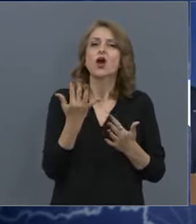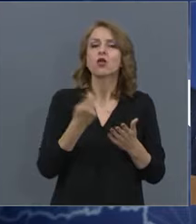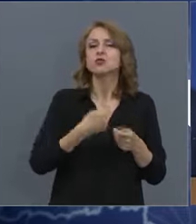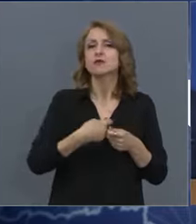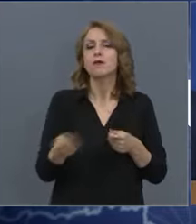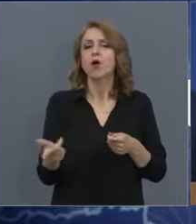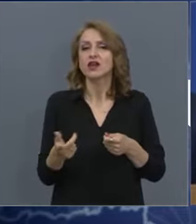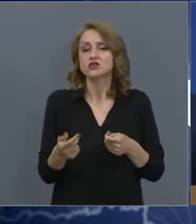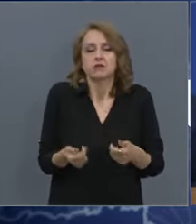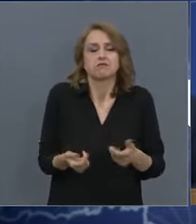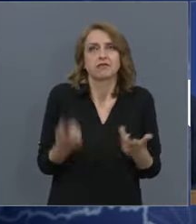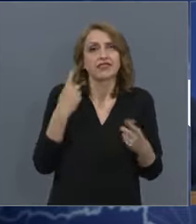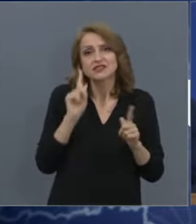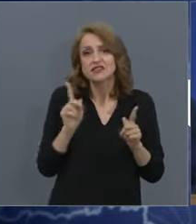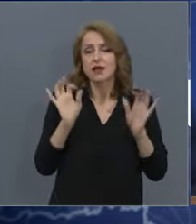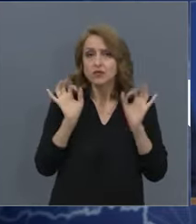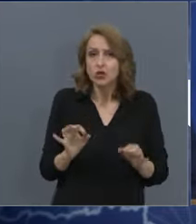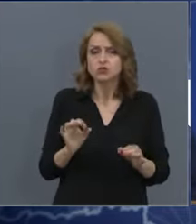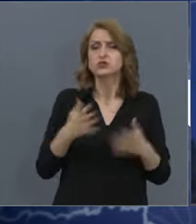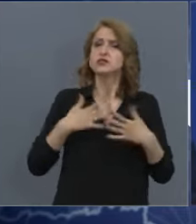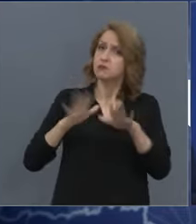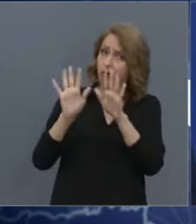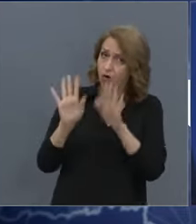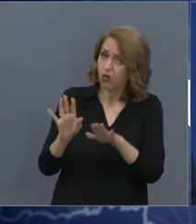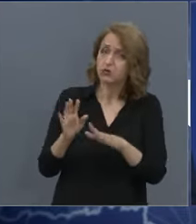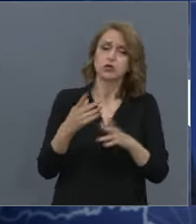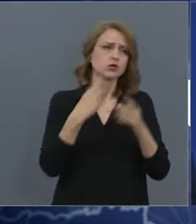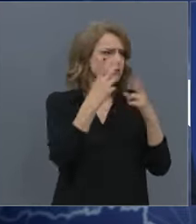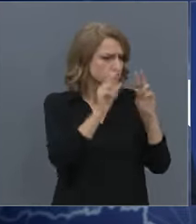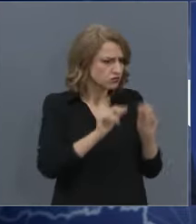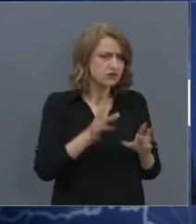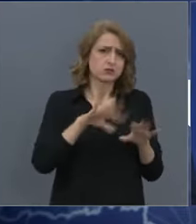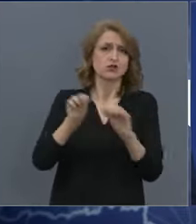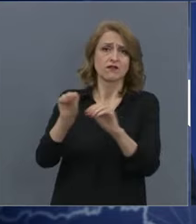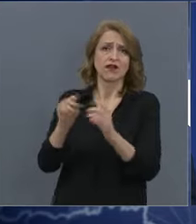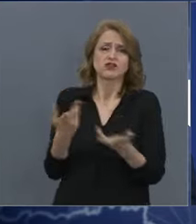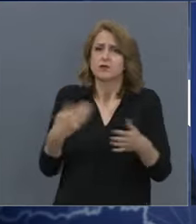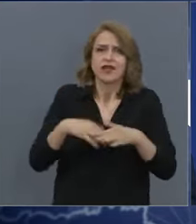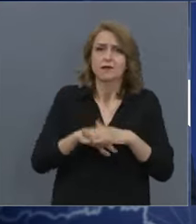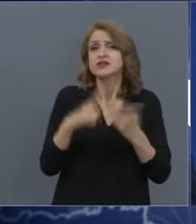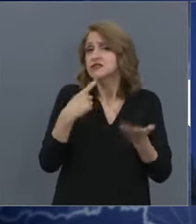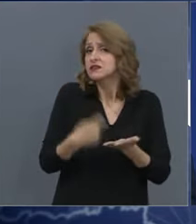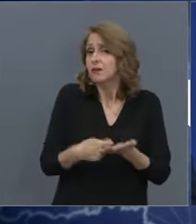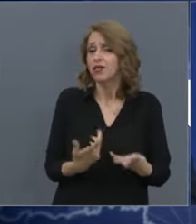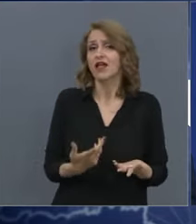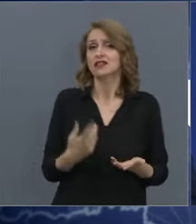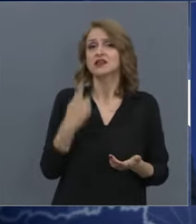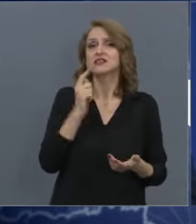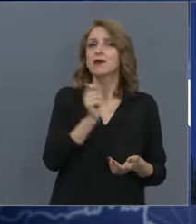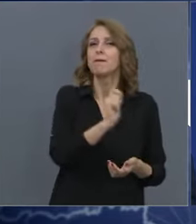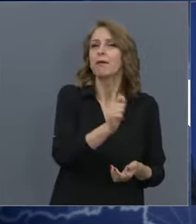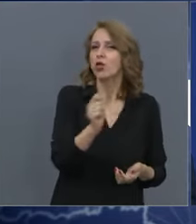Нямам представа, защото не ги вода на отчет. Спокойно ще направим и ще ви кажем. За заплати, за бонусите,